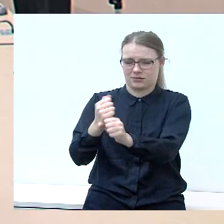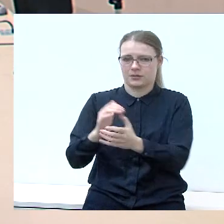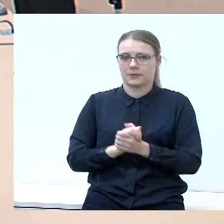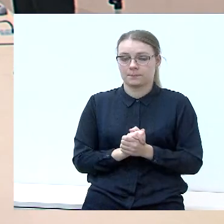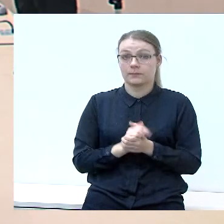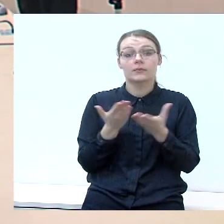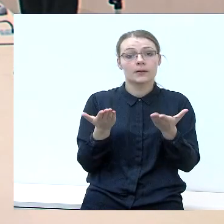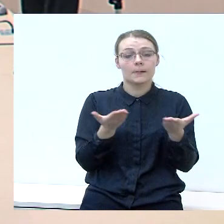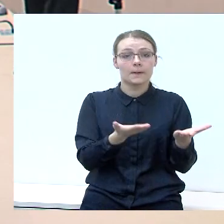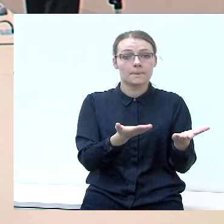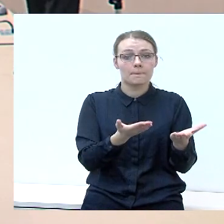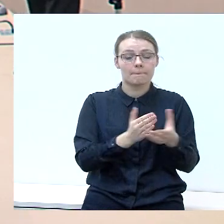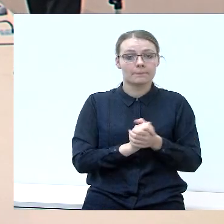prašau, dar.